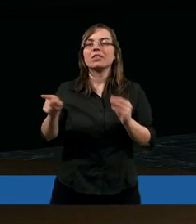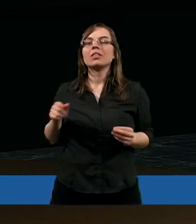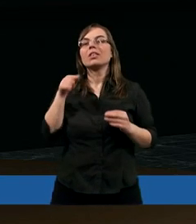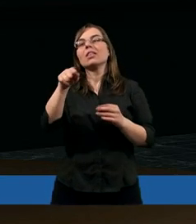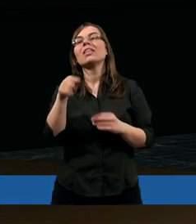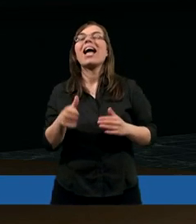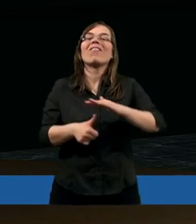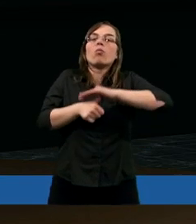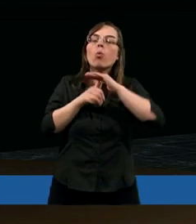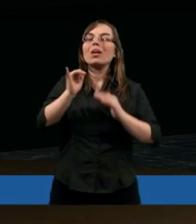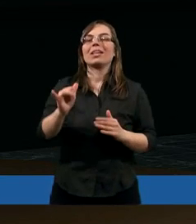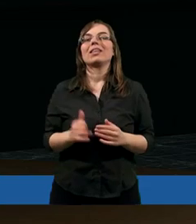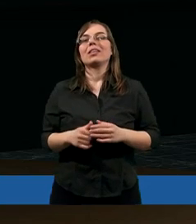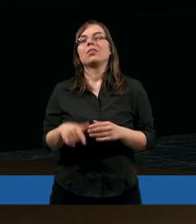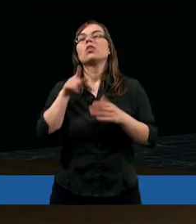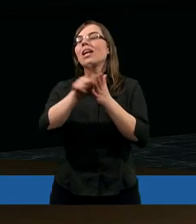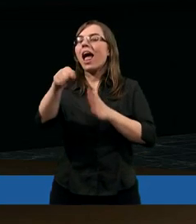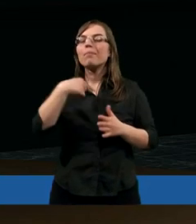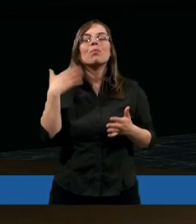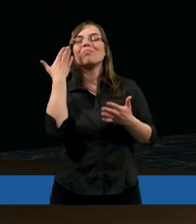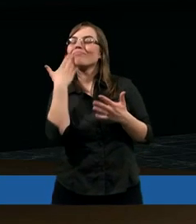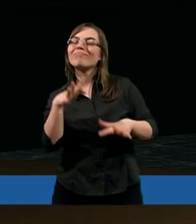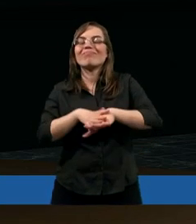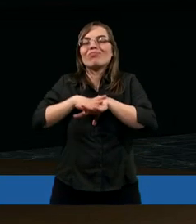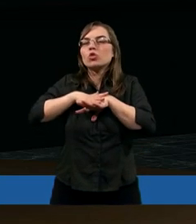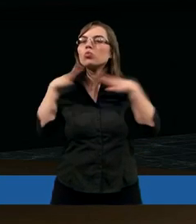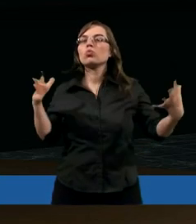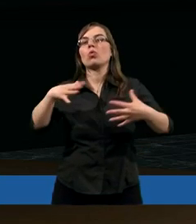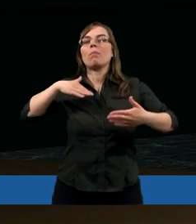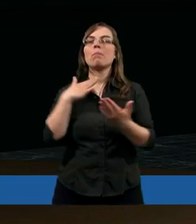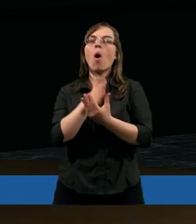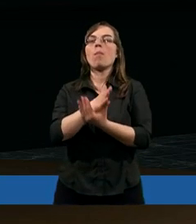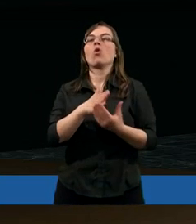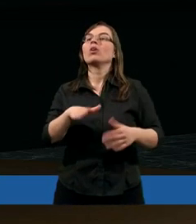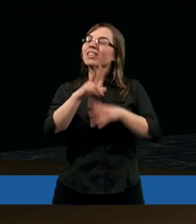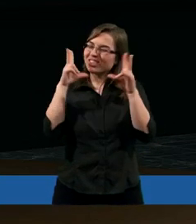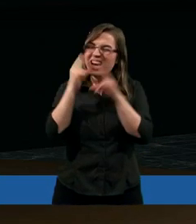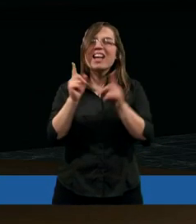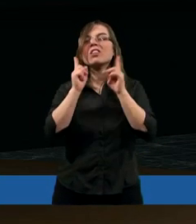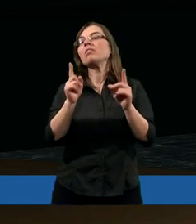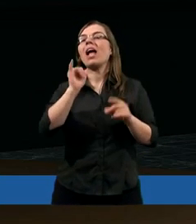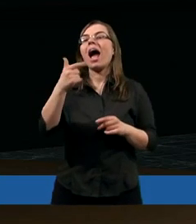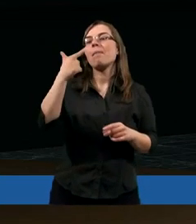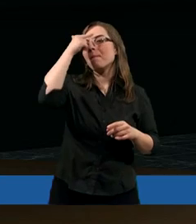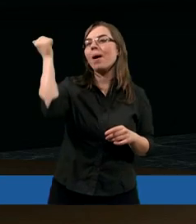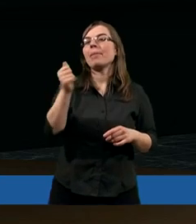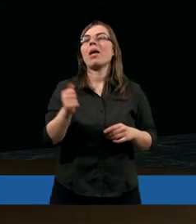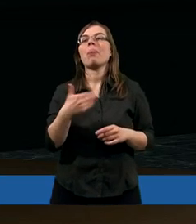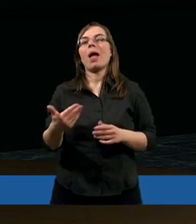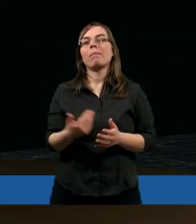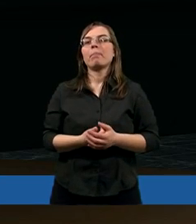tej funkcji dla mnie to jest dużą pomocą i rzeczywiście jak pamiętam